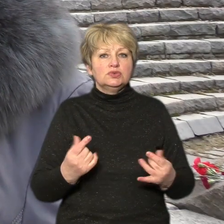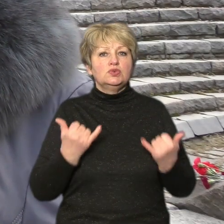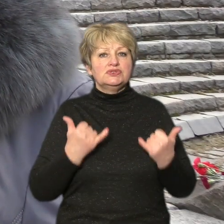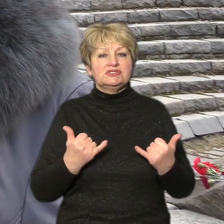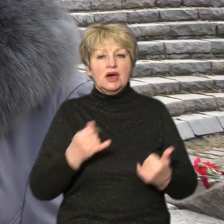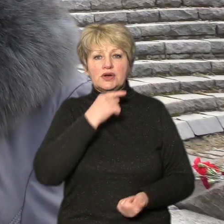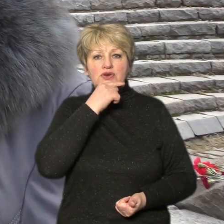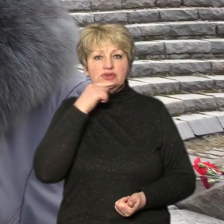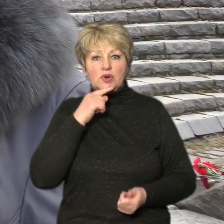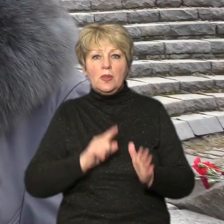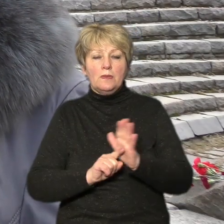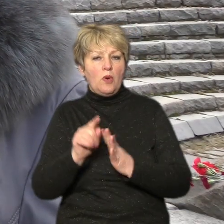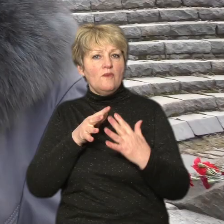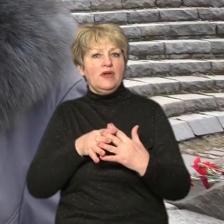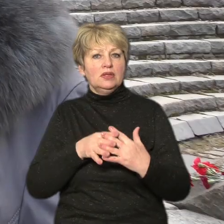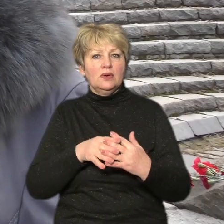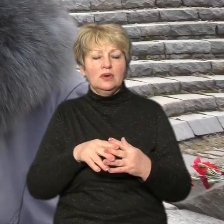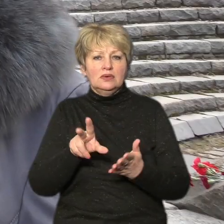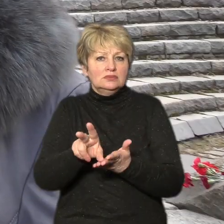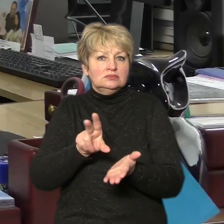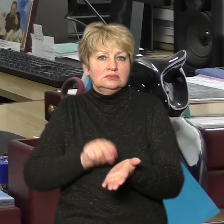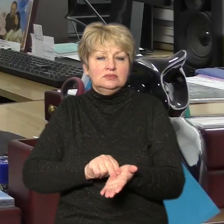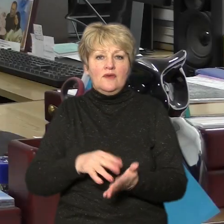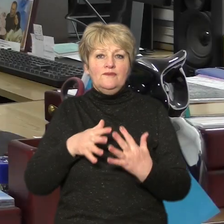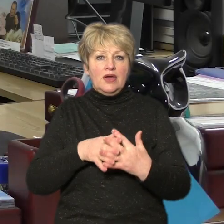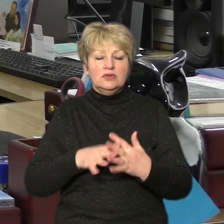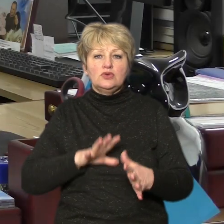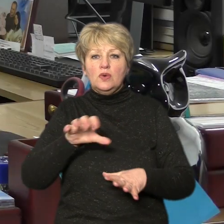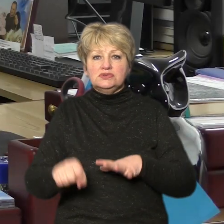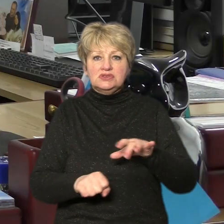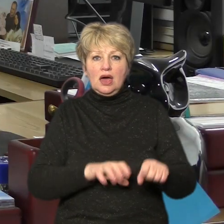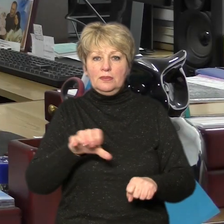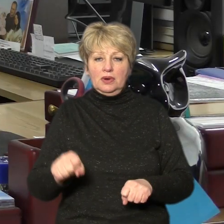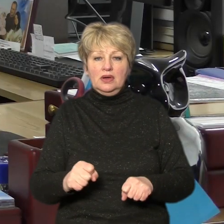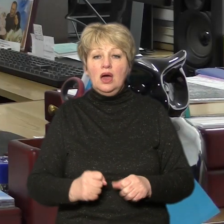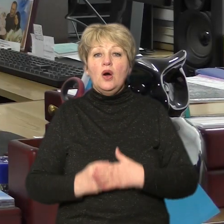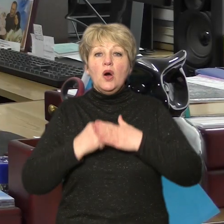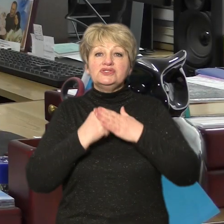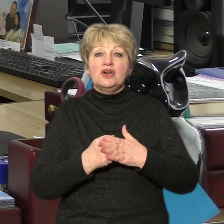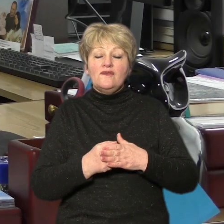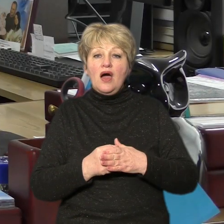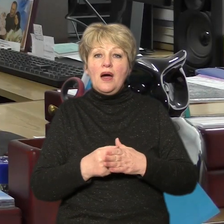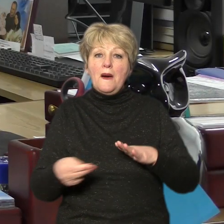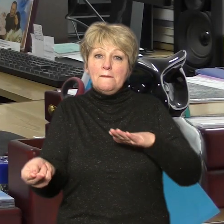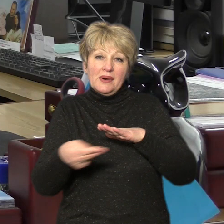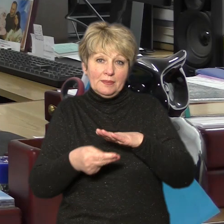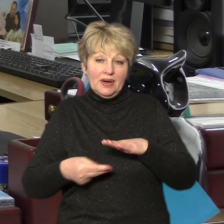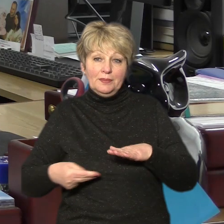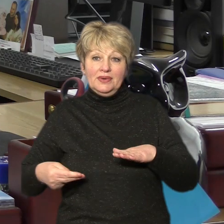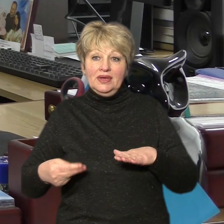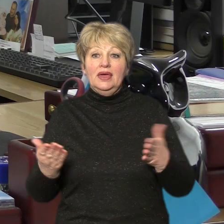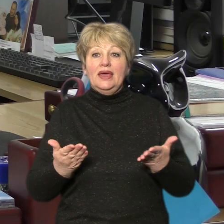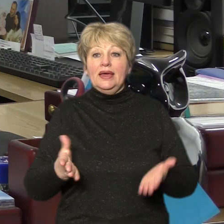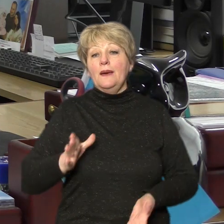починає війну? Ту ж саму війну за Гарбницьку. Основна пропагандистська, таке кліше пропагандистське, яке